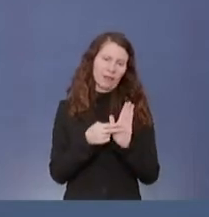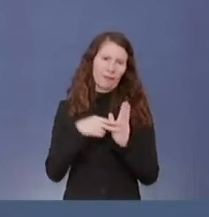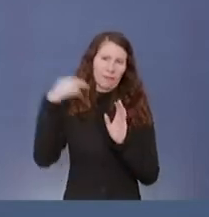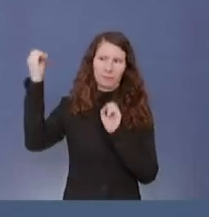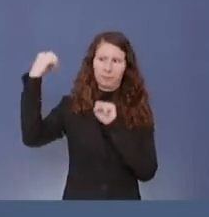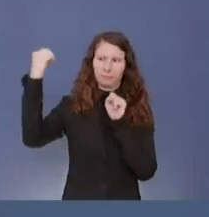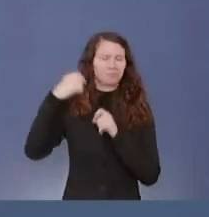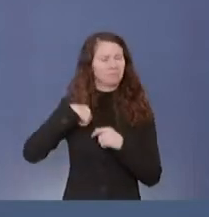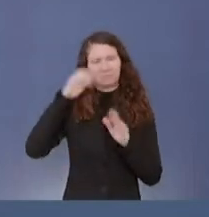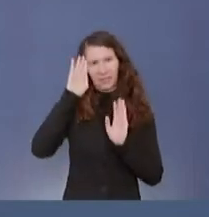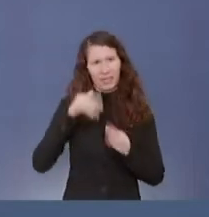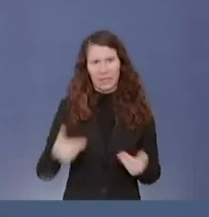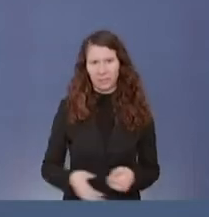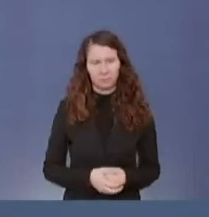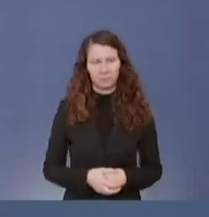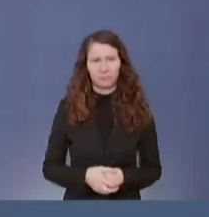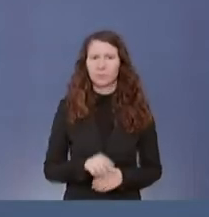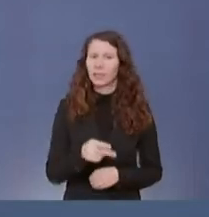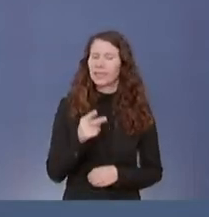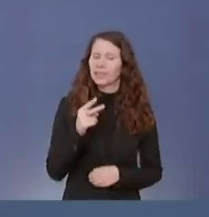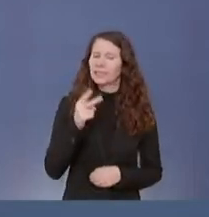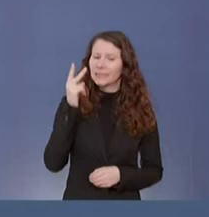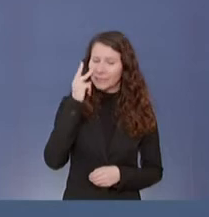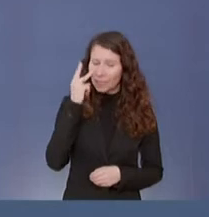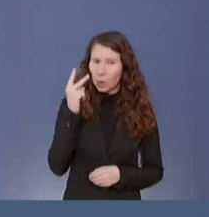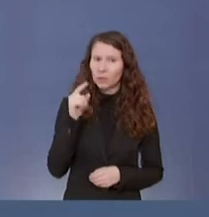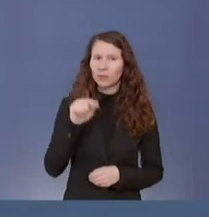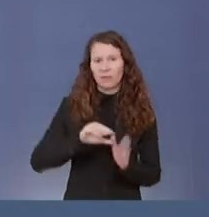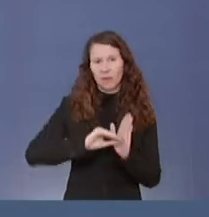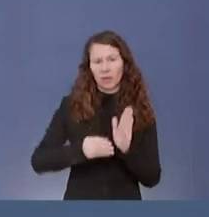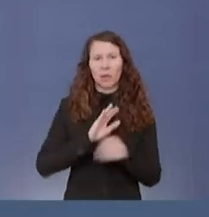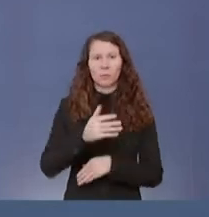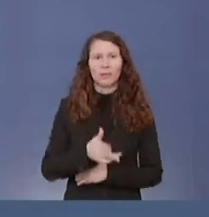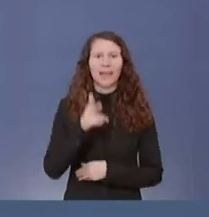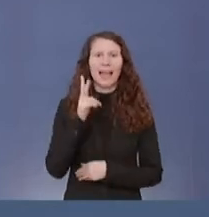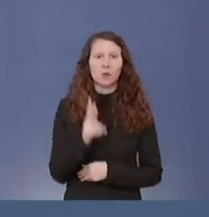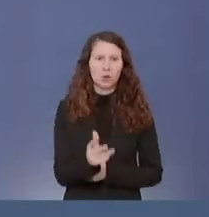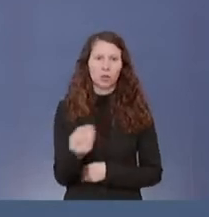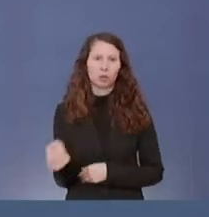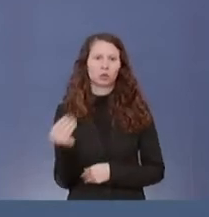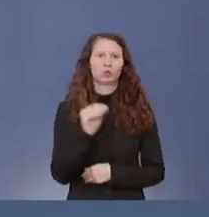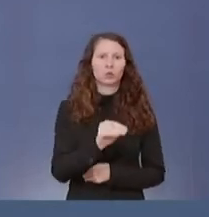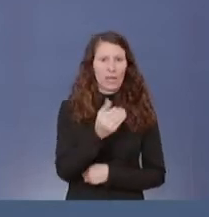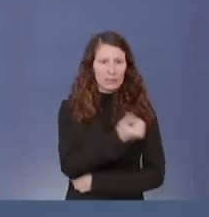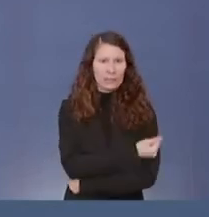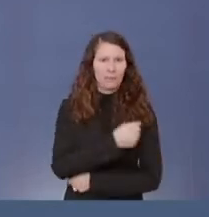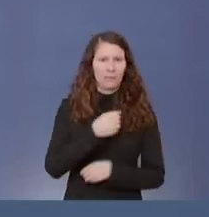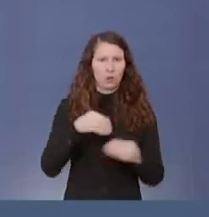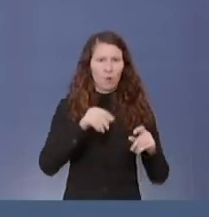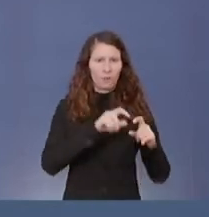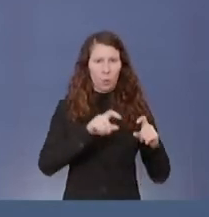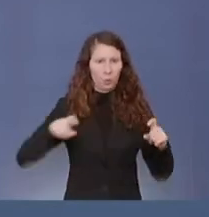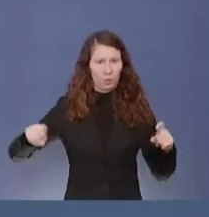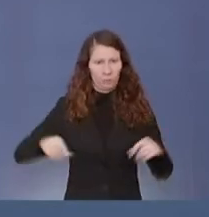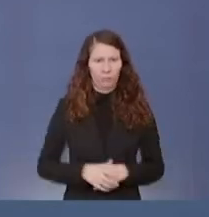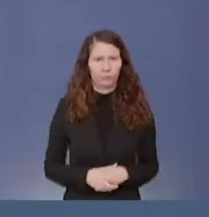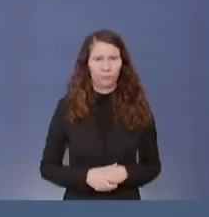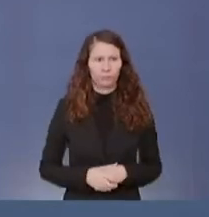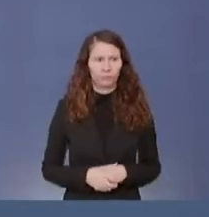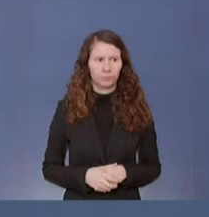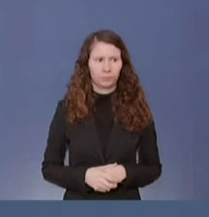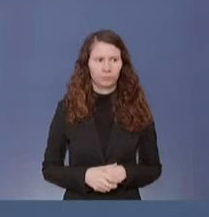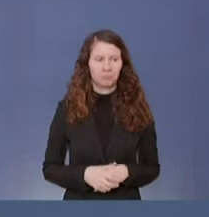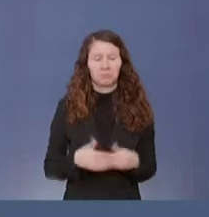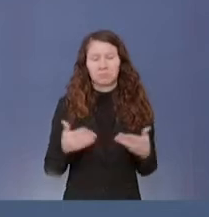sieht so aus, dass ein Vertrag über 300 zusätzliche Impfstoffdosen geschlossen wurde. Wie